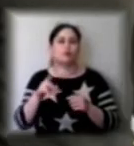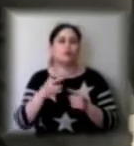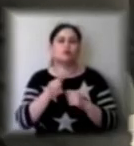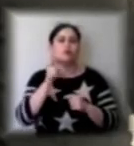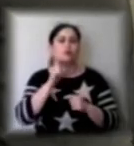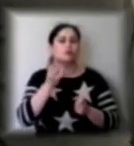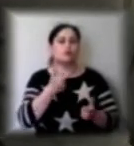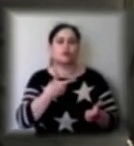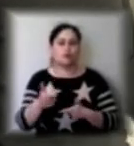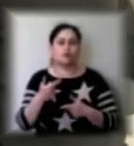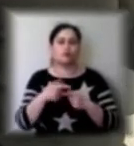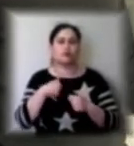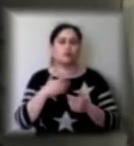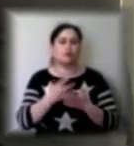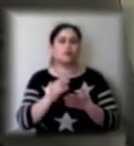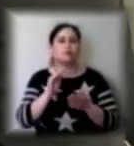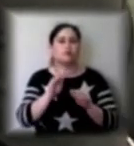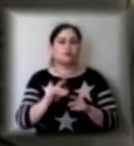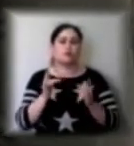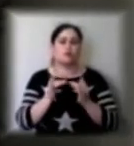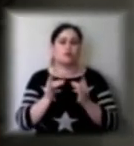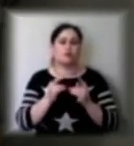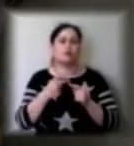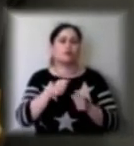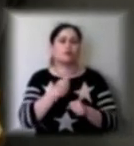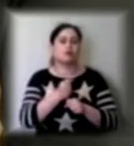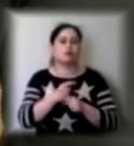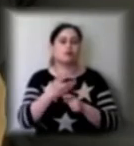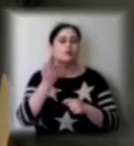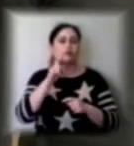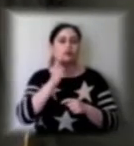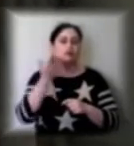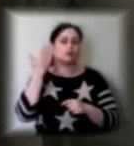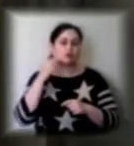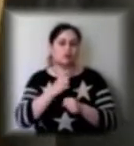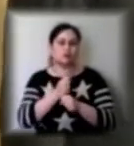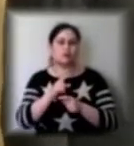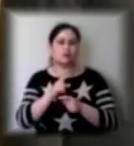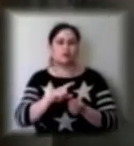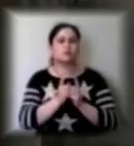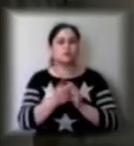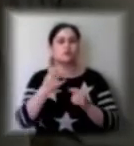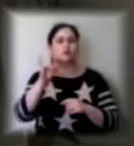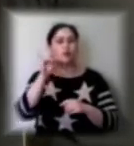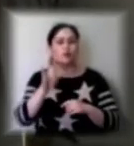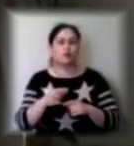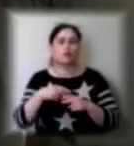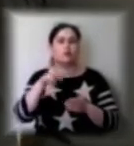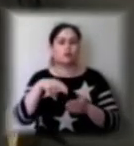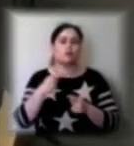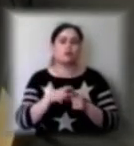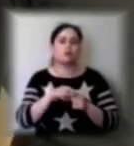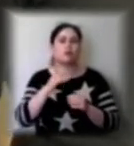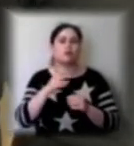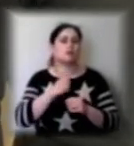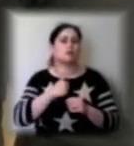поставити ліжка. Тут зроблено ще з минулого року. Тут замінили вікна, пофарбували. Це поверх для наймолодших. Цим